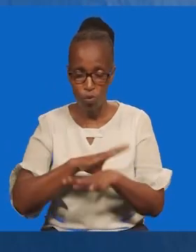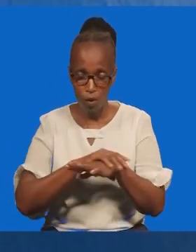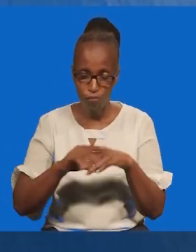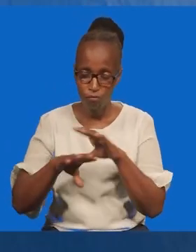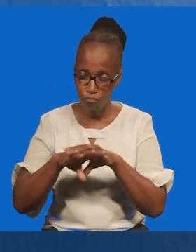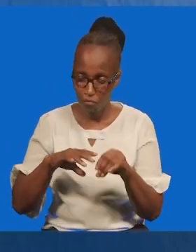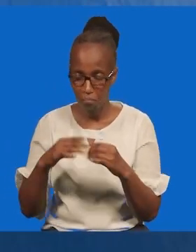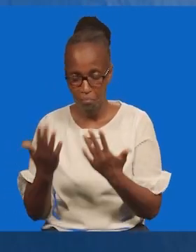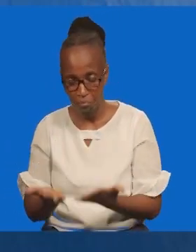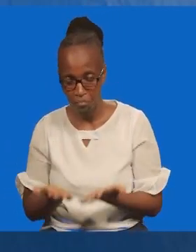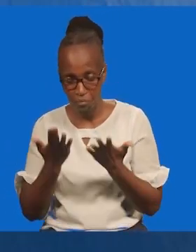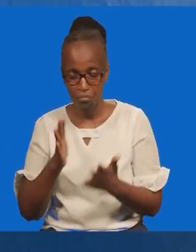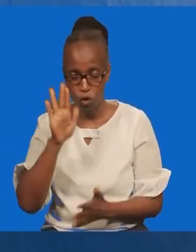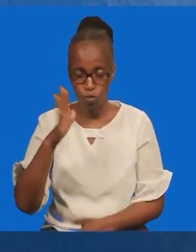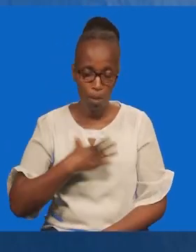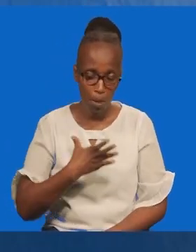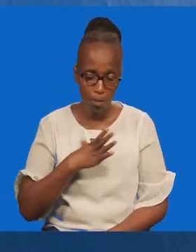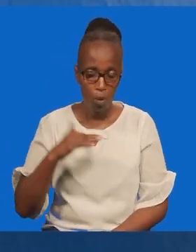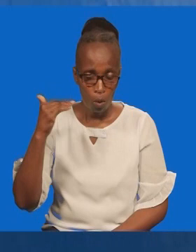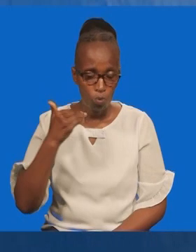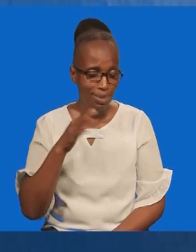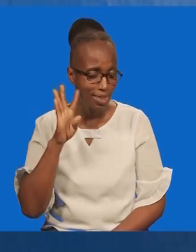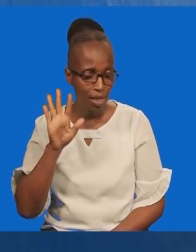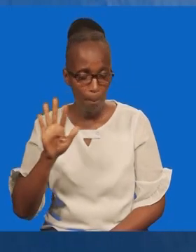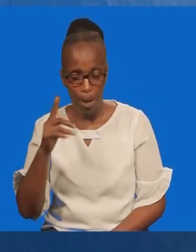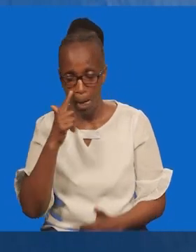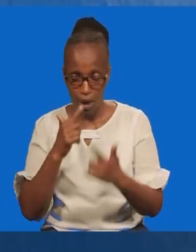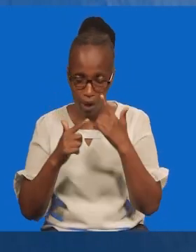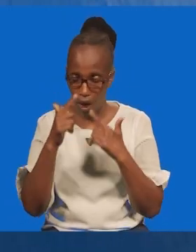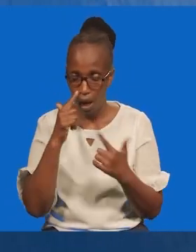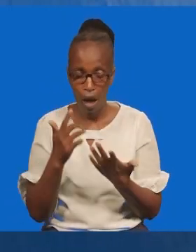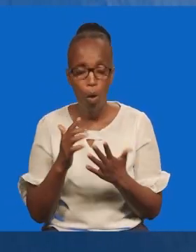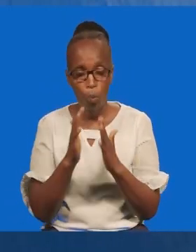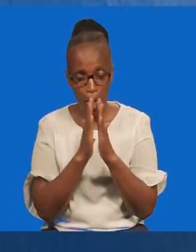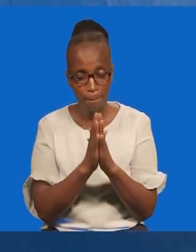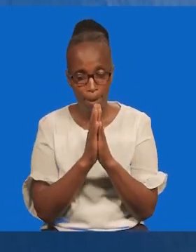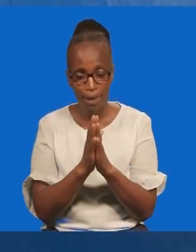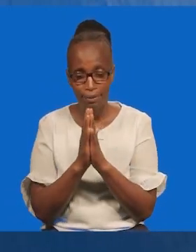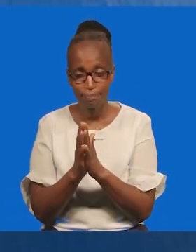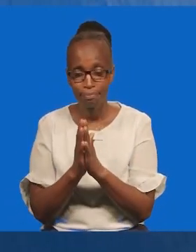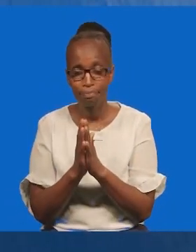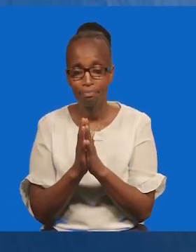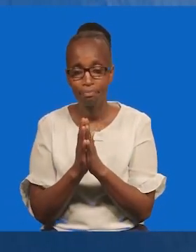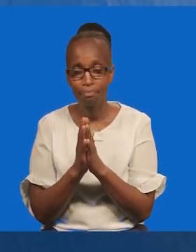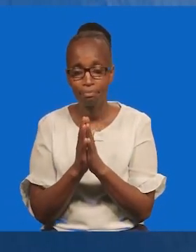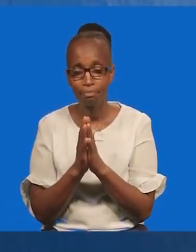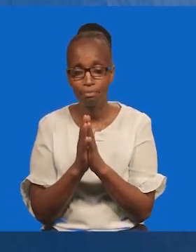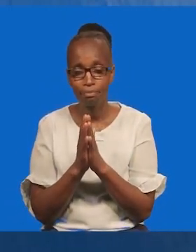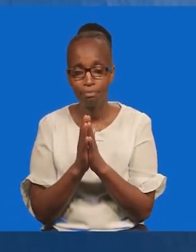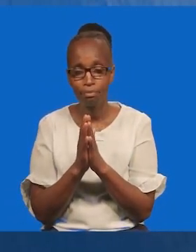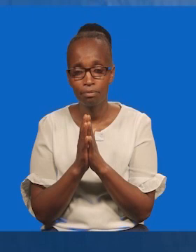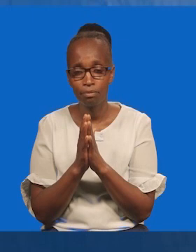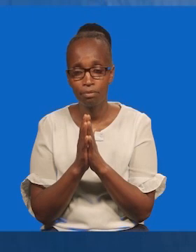uafadhili. Wewe uainua. Wewe usikia kiliochao. Bolo fome ni namuambia butazamaji.